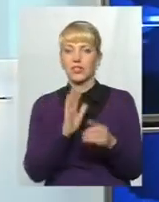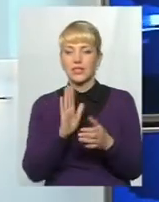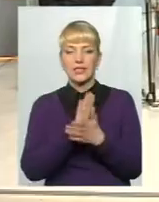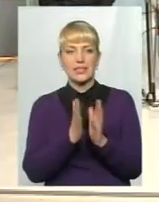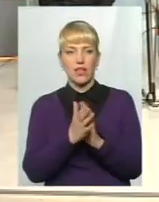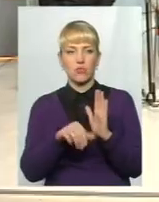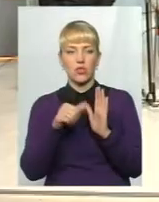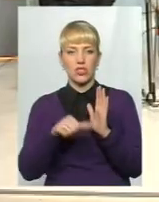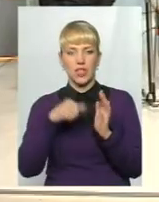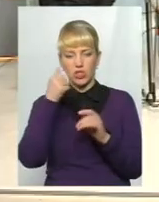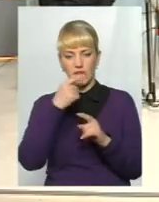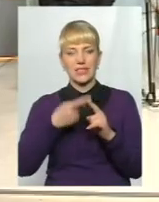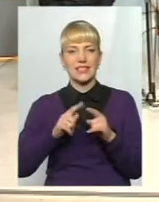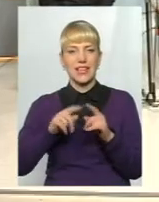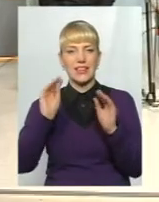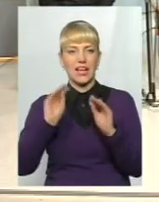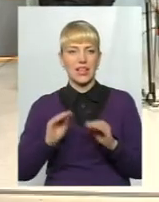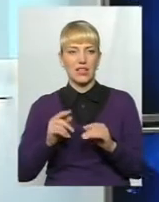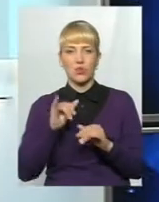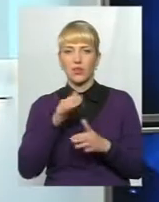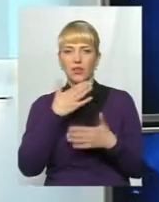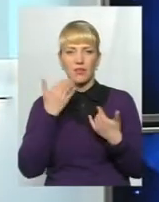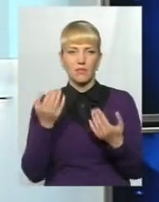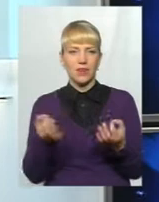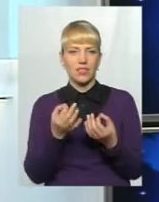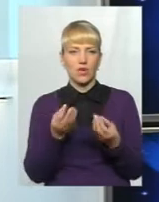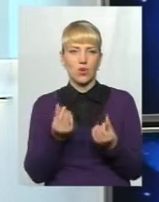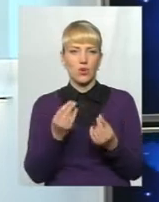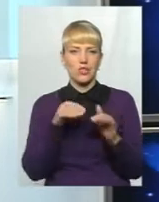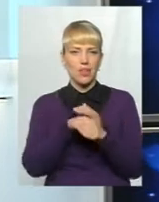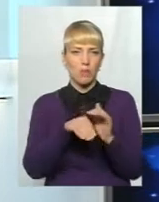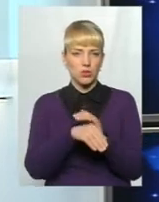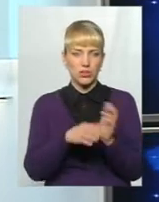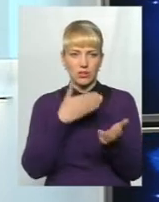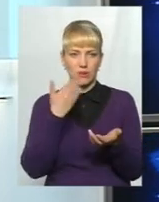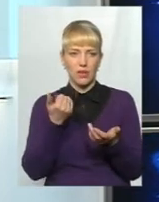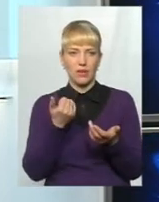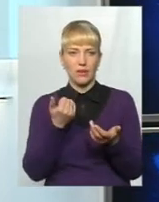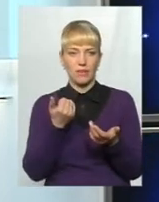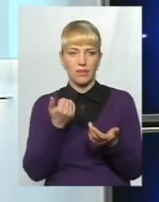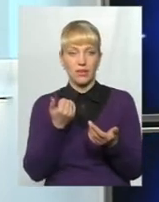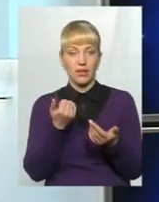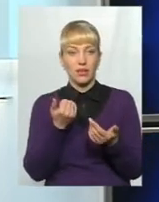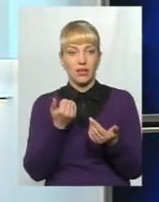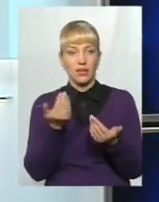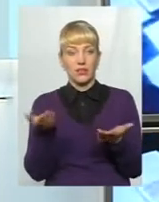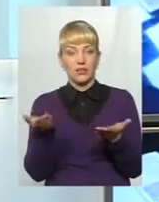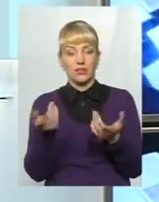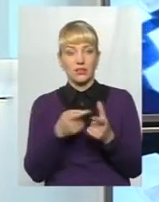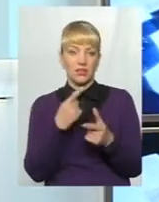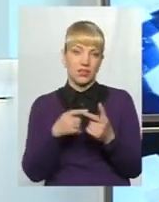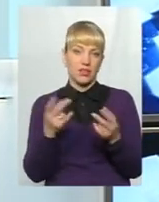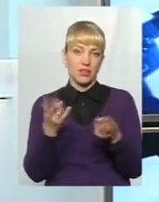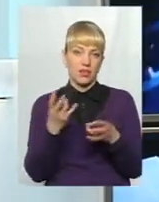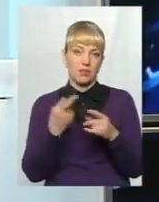Це декларації за 16 рік. В них немає ніяких там грошей на депозитах, в них немає нічого. Тобто, чи варто ці декларації